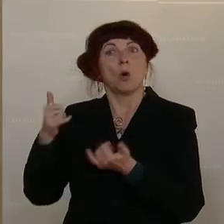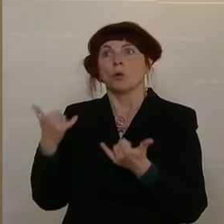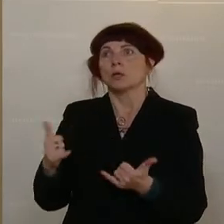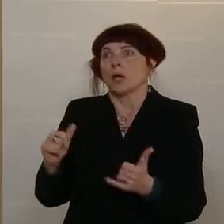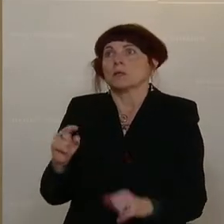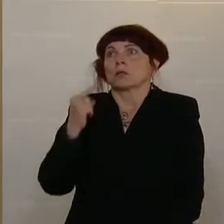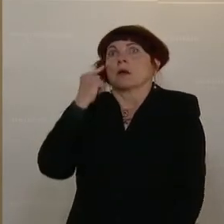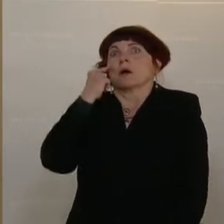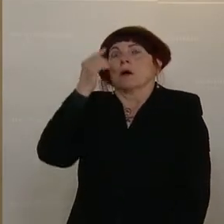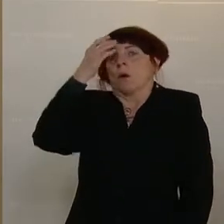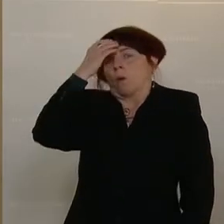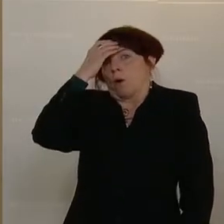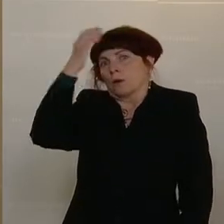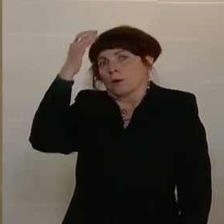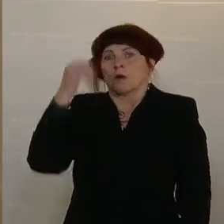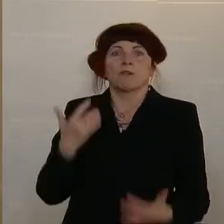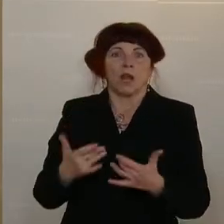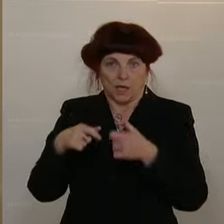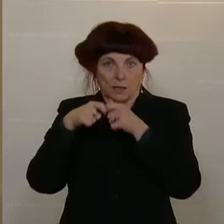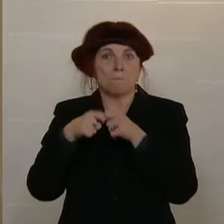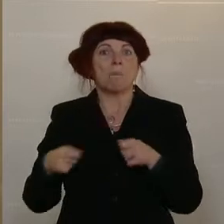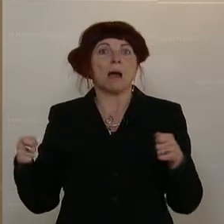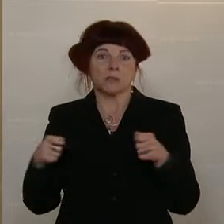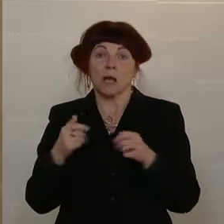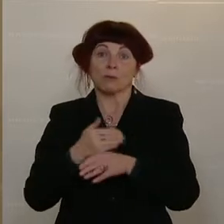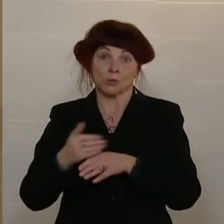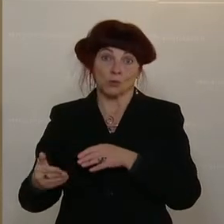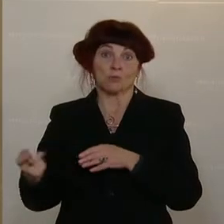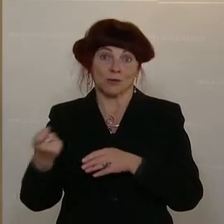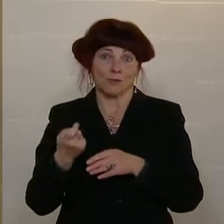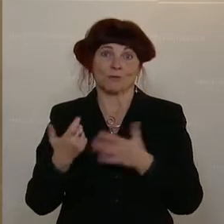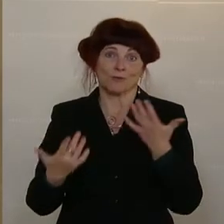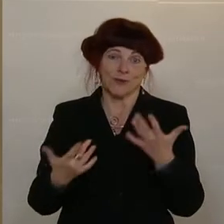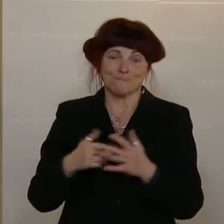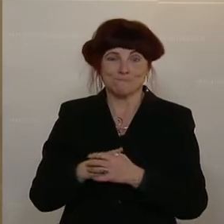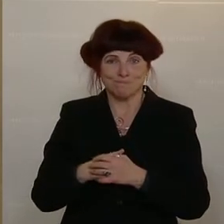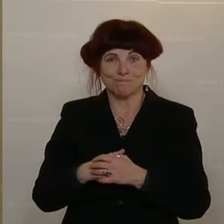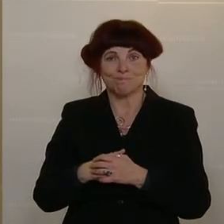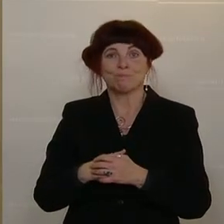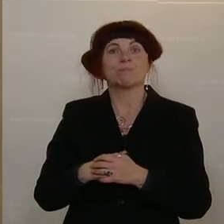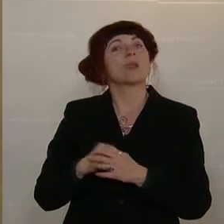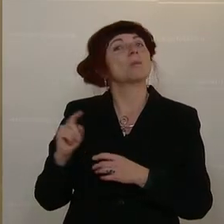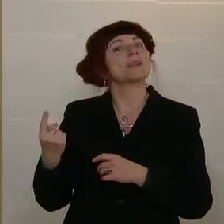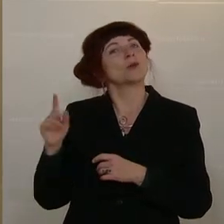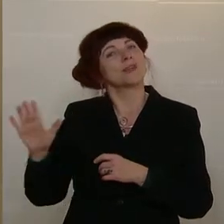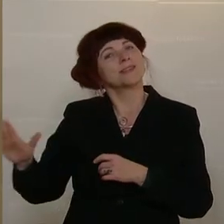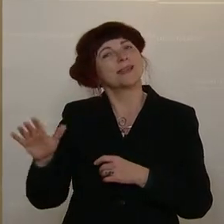Erwachen, dass vielleicht doch die eine oder andere Maßnahme zu spät kommt. Denn gerade in Ihren